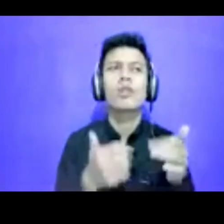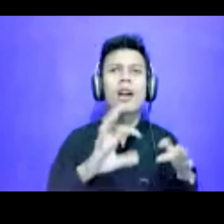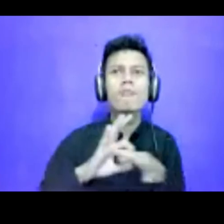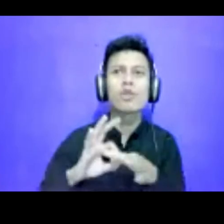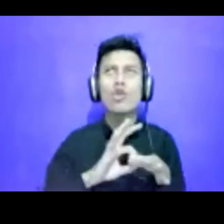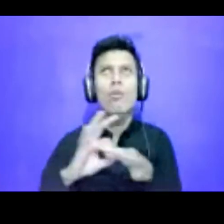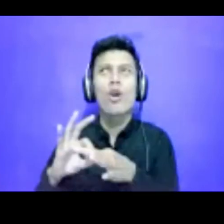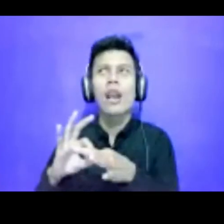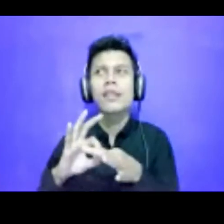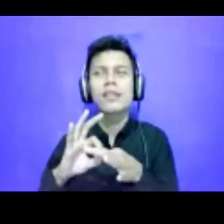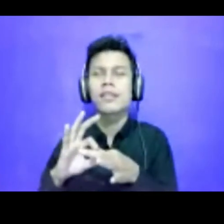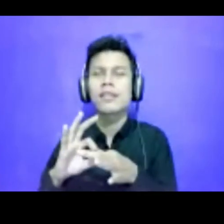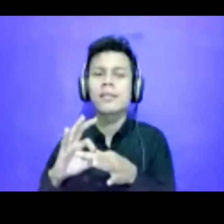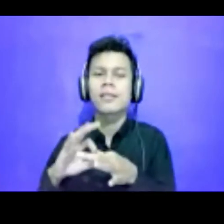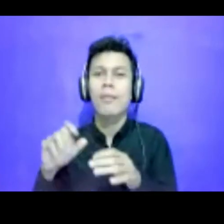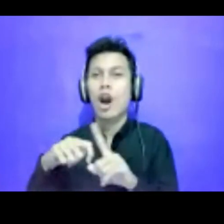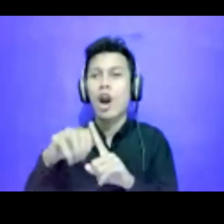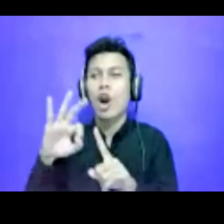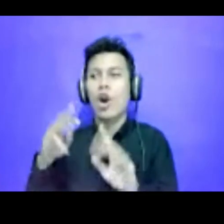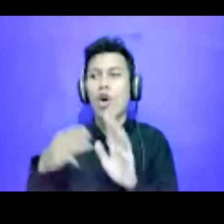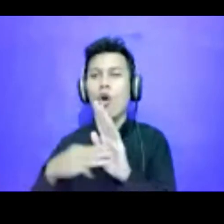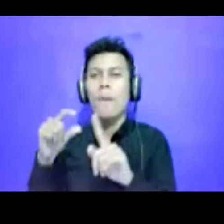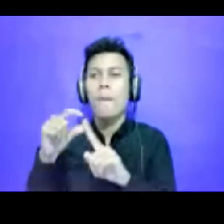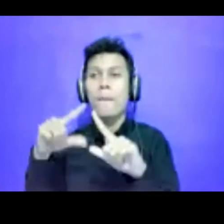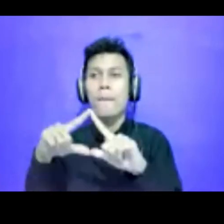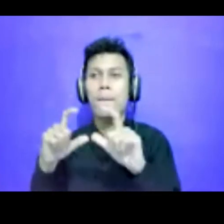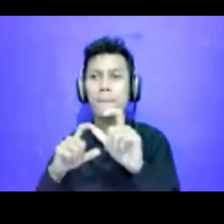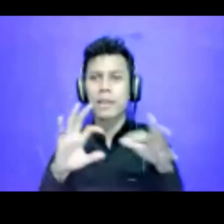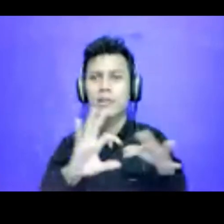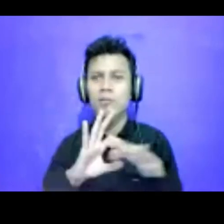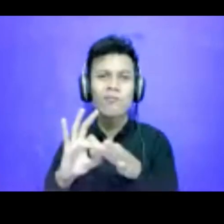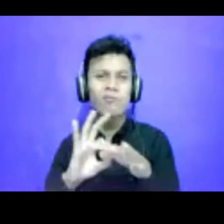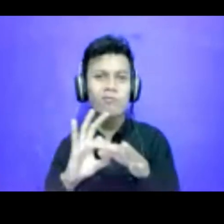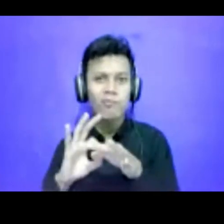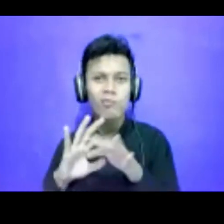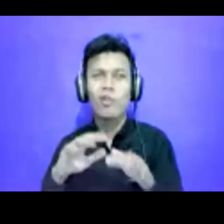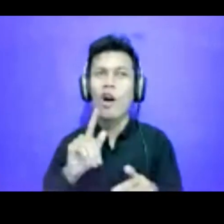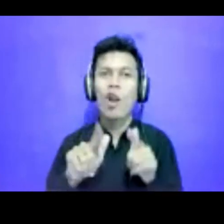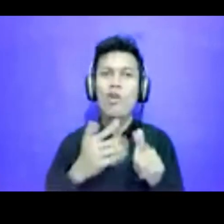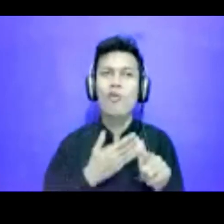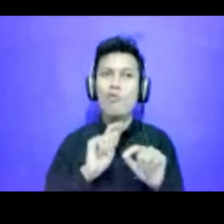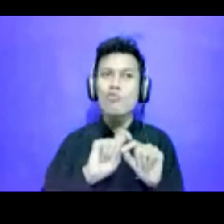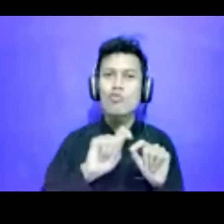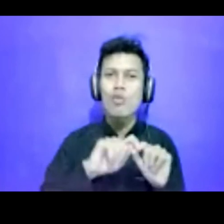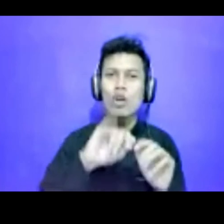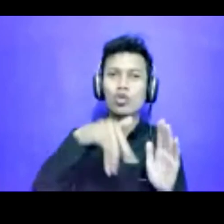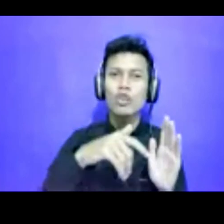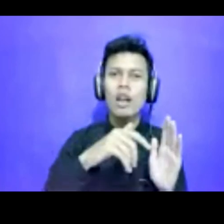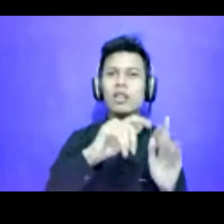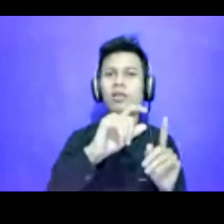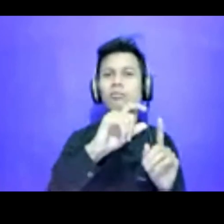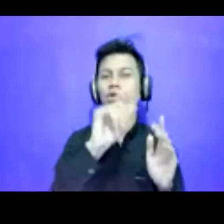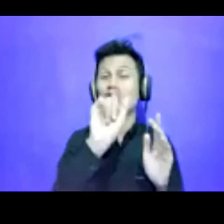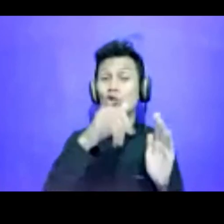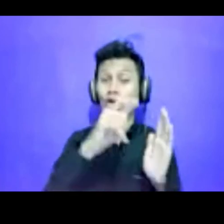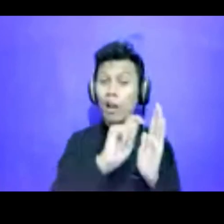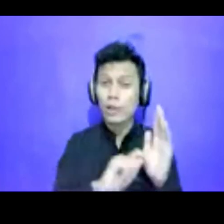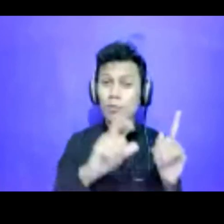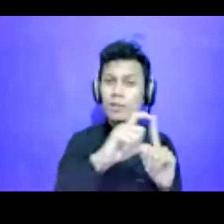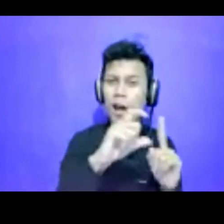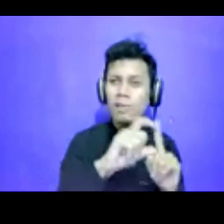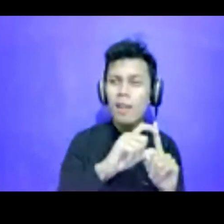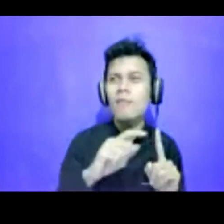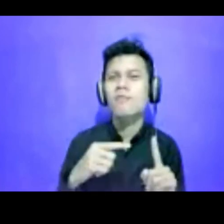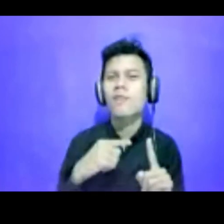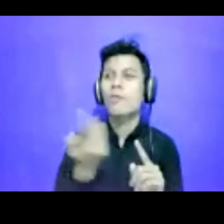Misalnya dengan kompas misalnya. Kalau misalnya bikin laporan jurnalisme data, atau dengan tempu, kami mau dong